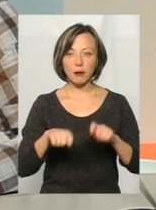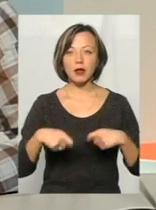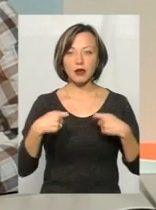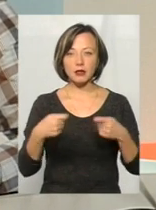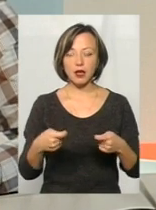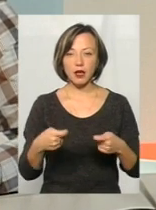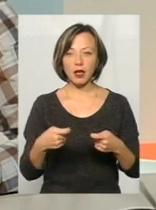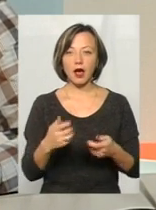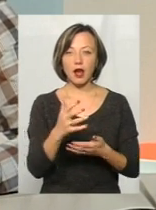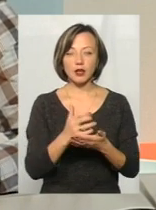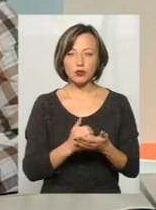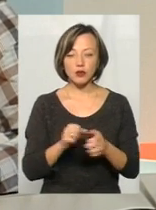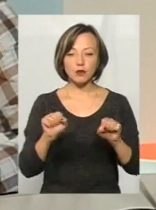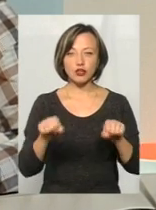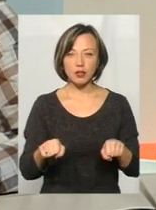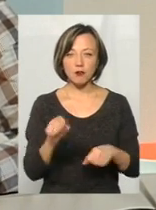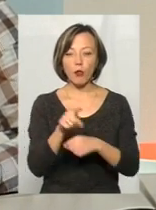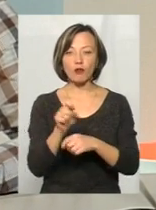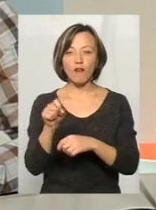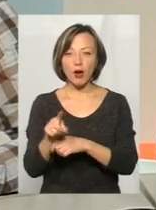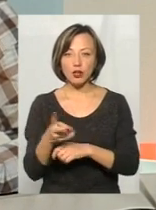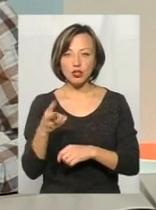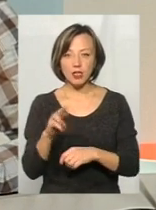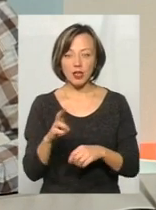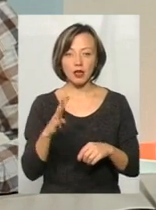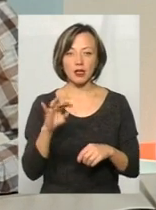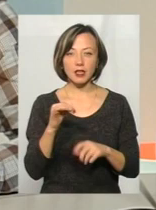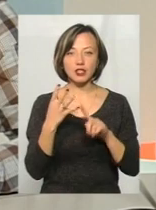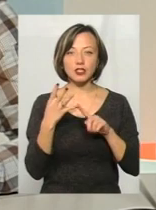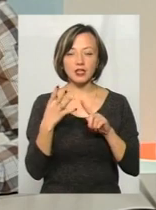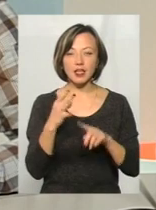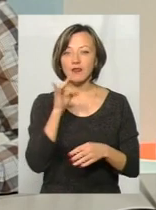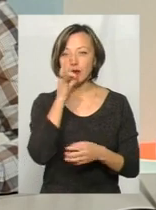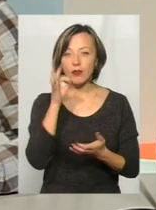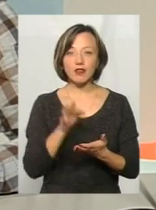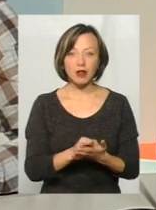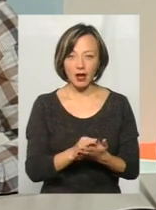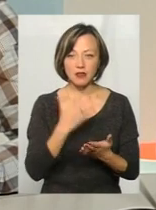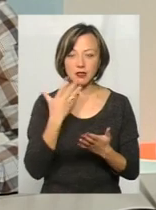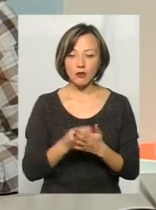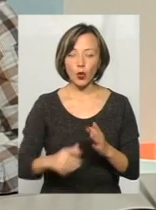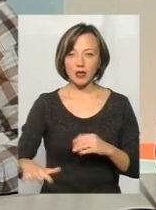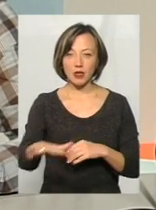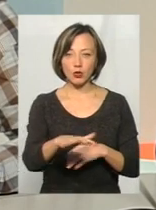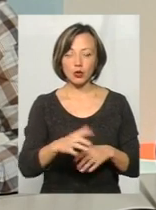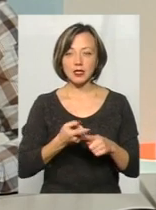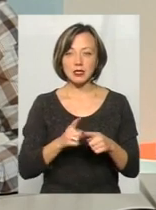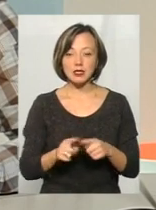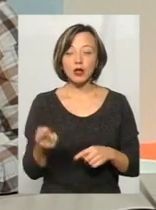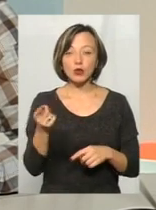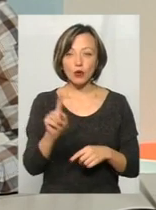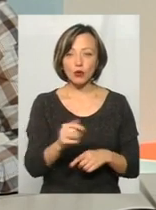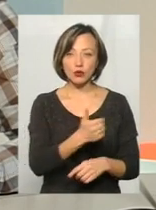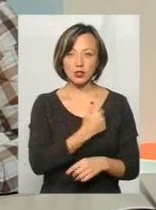передає ресурси, можливості, повноваження, і четвертий підкреслюю, і відповідальність за свою територію. Це саме то, чого